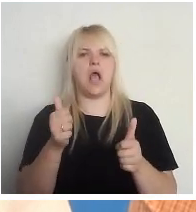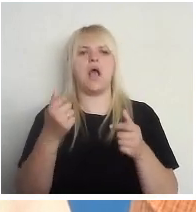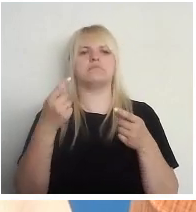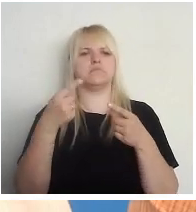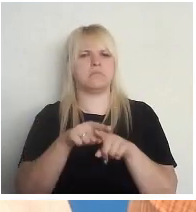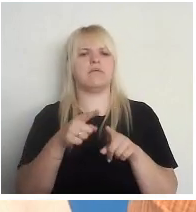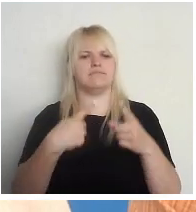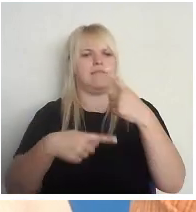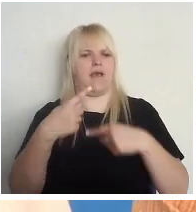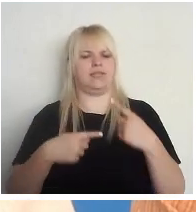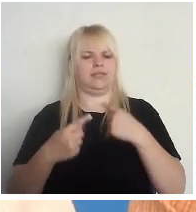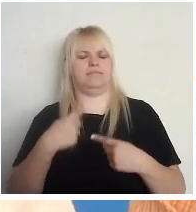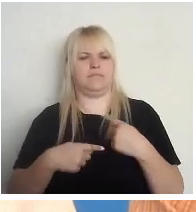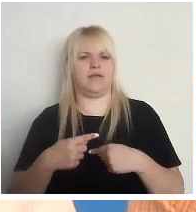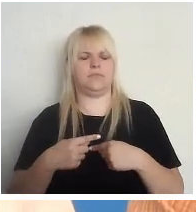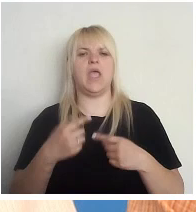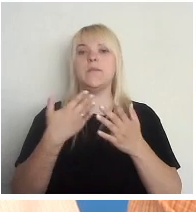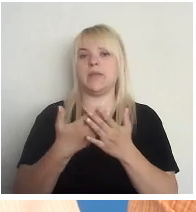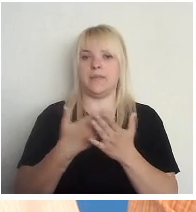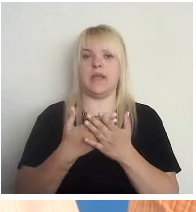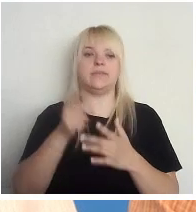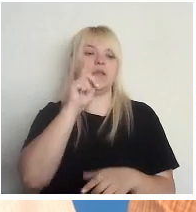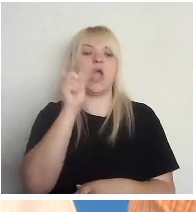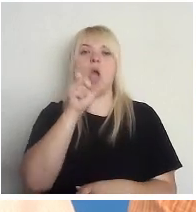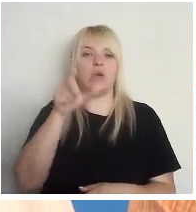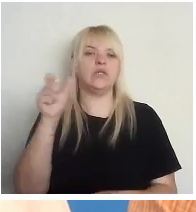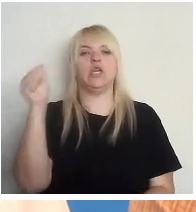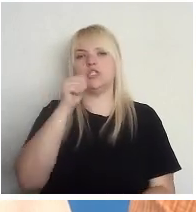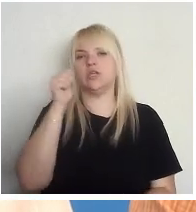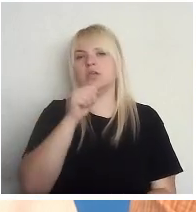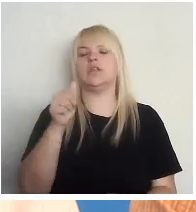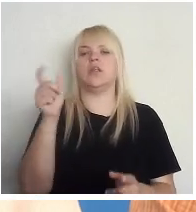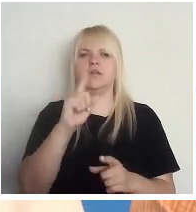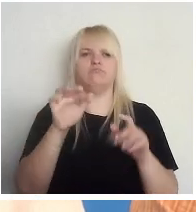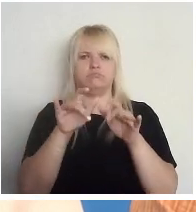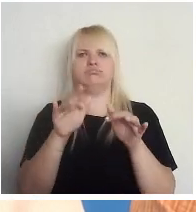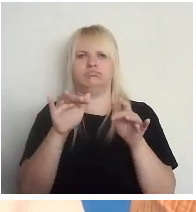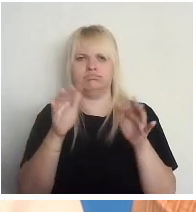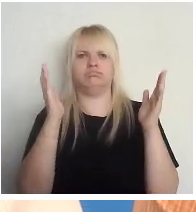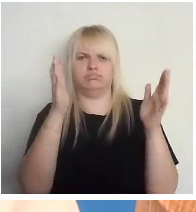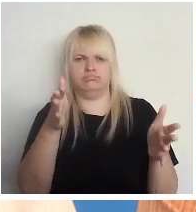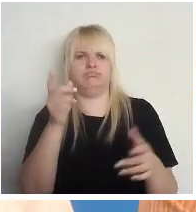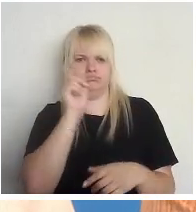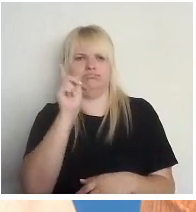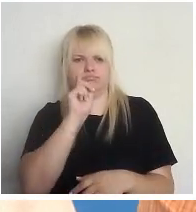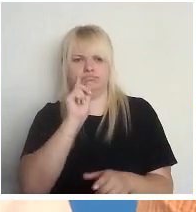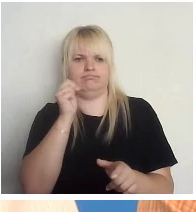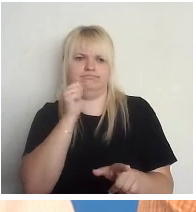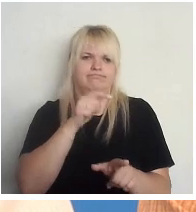mēs jaunieši ikdienu pavadam digitālajā vidē. Un pat